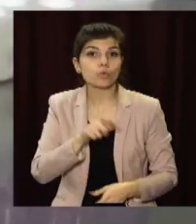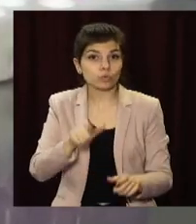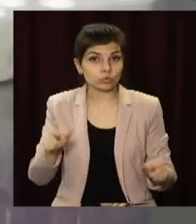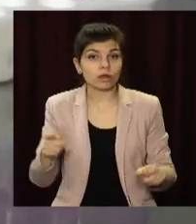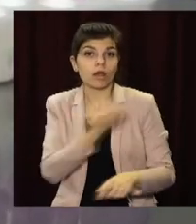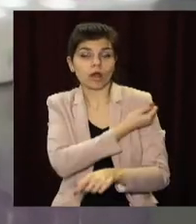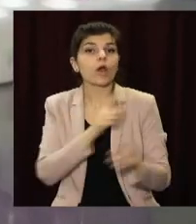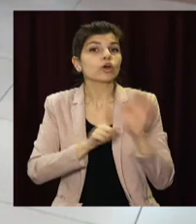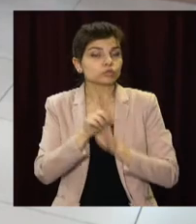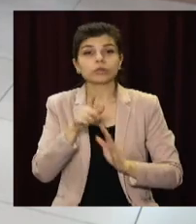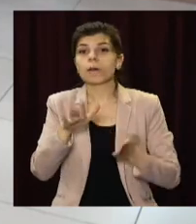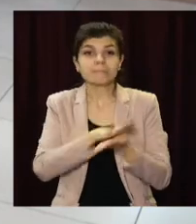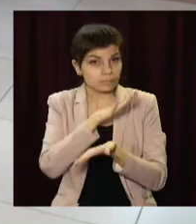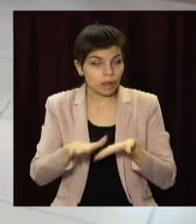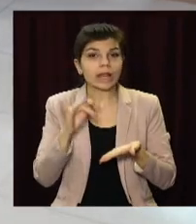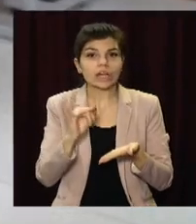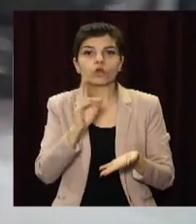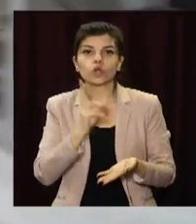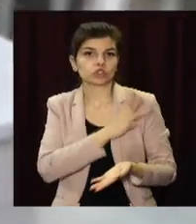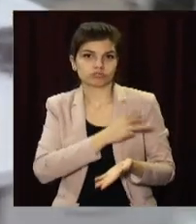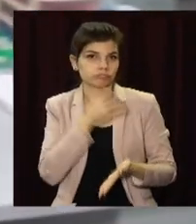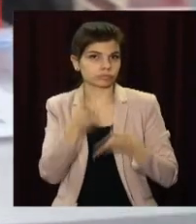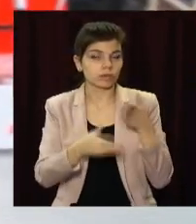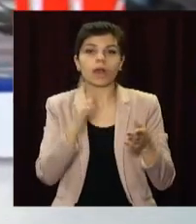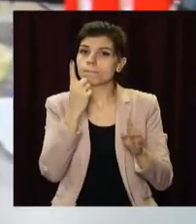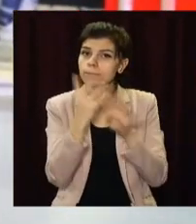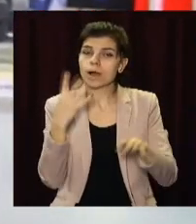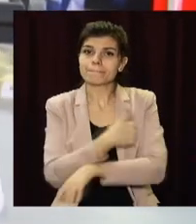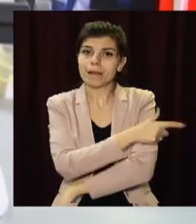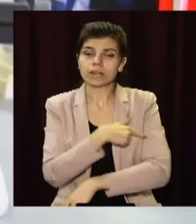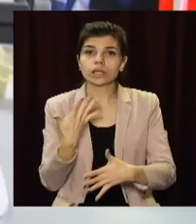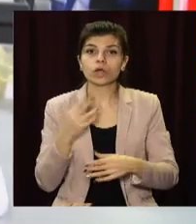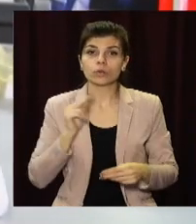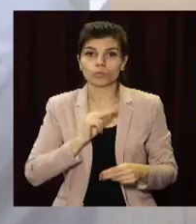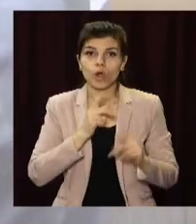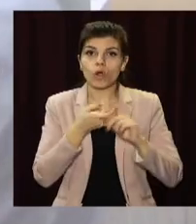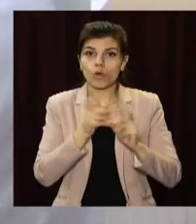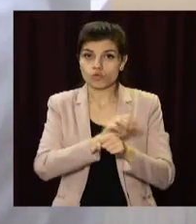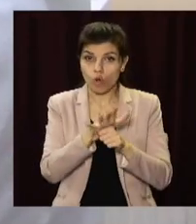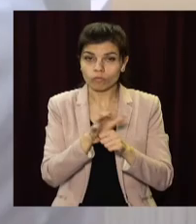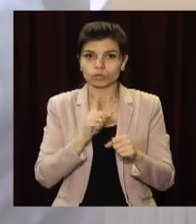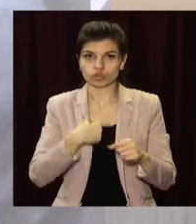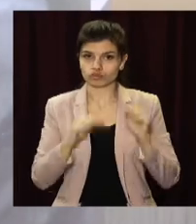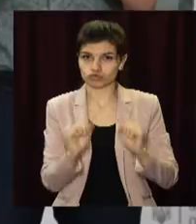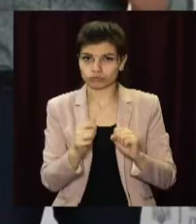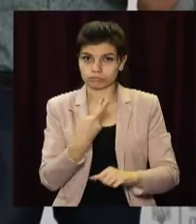Процедура буде добровільною і безкоштовною. Передусім зроблять щеплення медикам, які працюють з ковід-інфікованими.